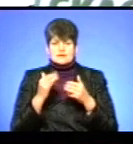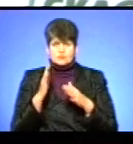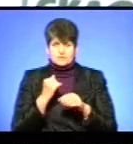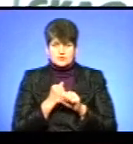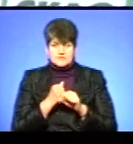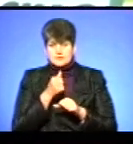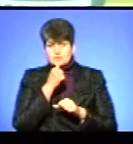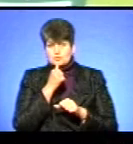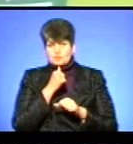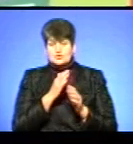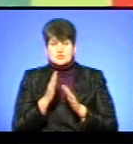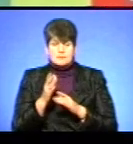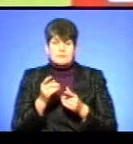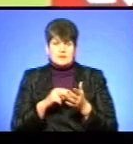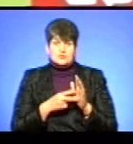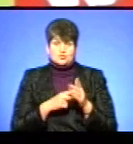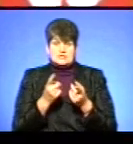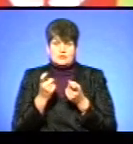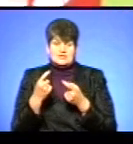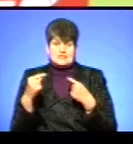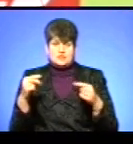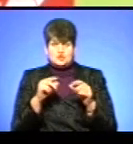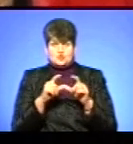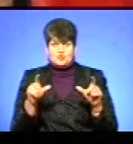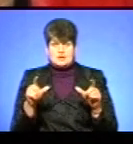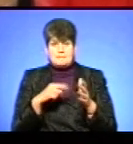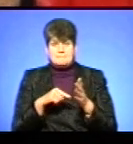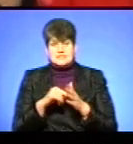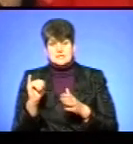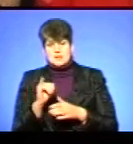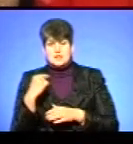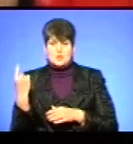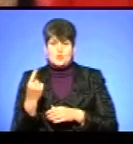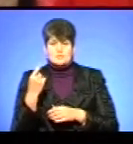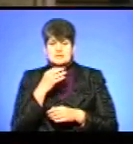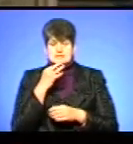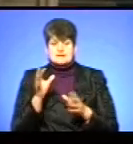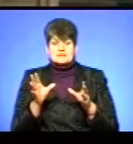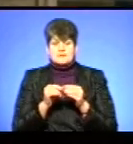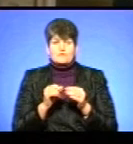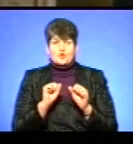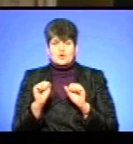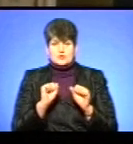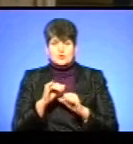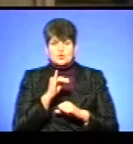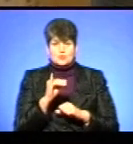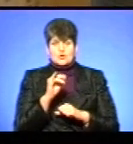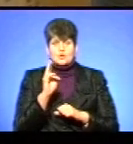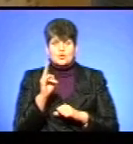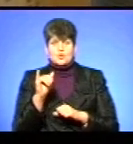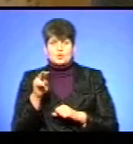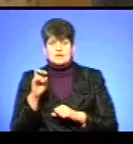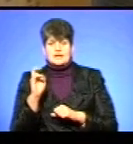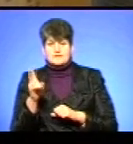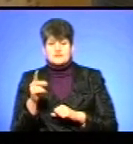у тестовому режимі, планують залучити інші школи міста та області, повідомив співкоординатор проєкту Юрій Кулик. «В